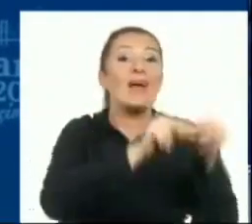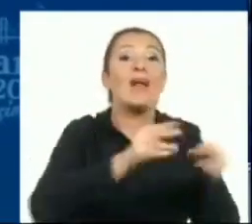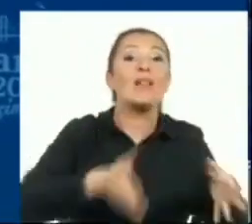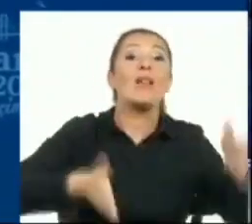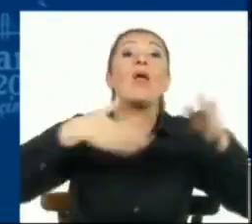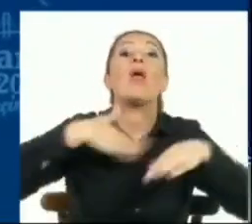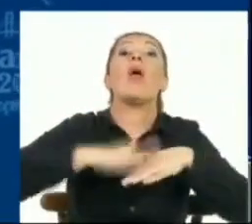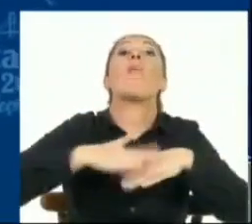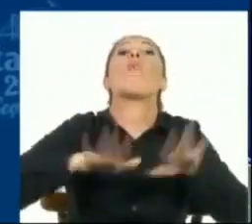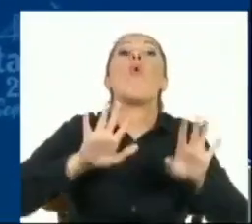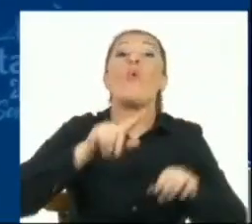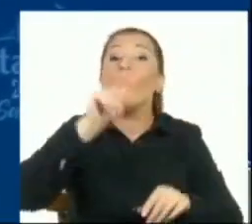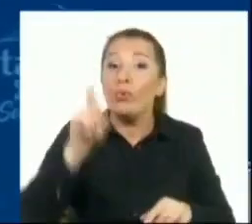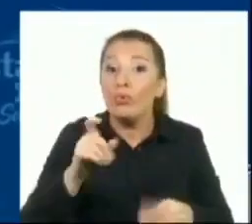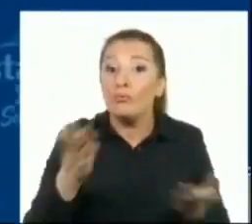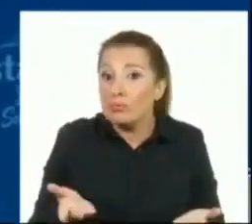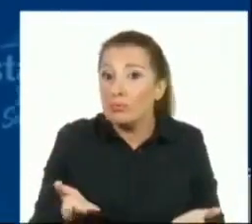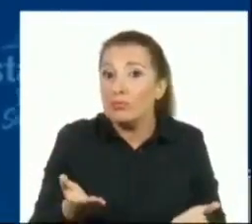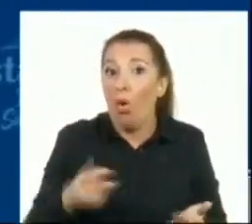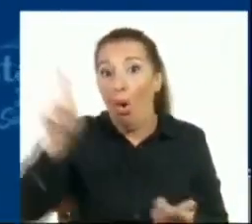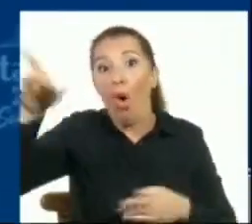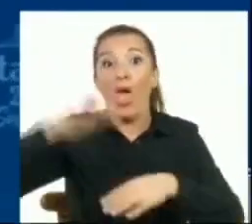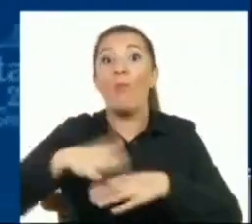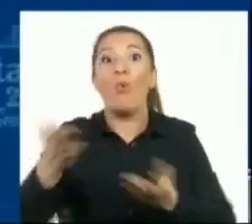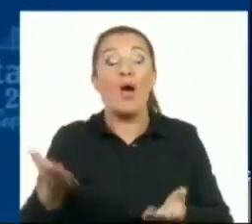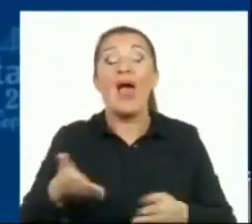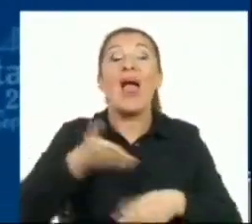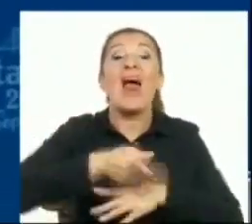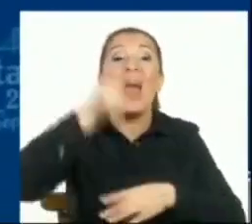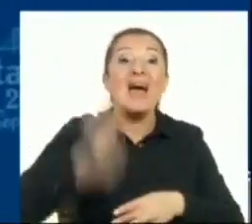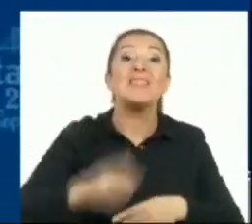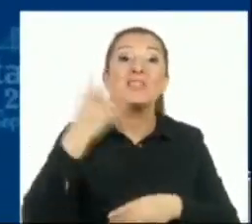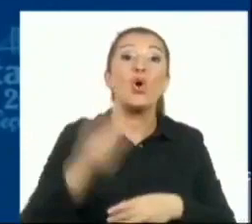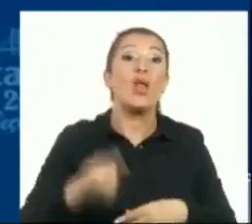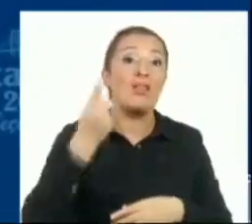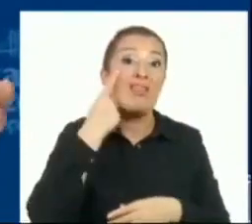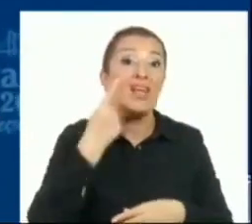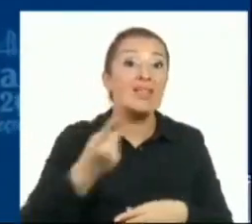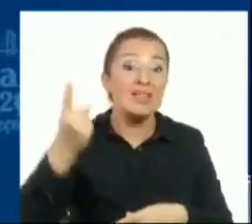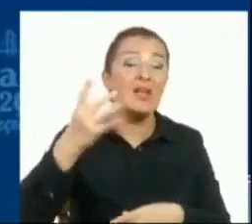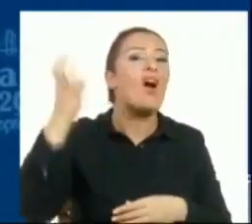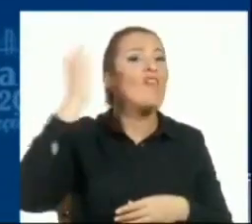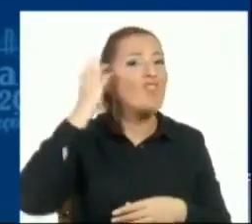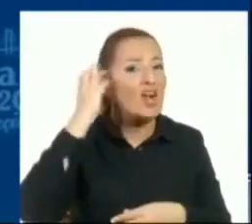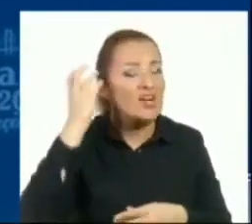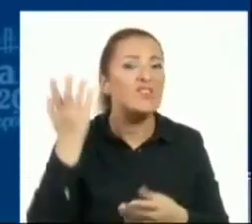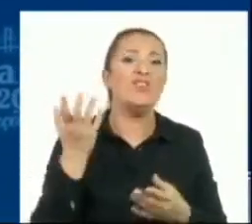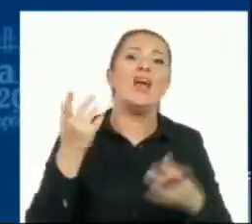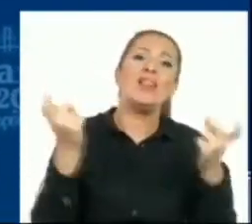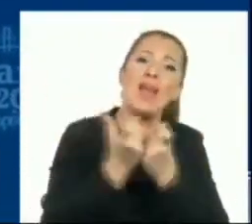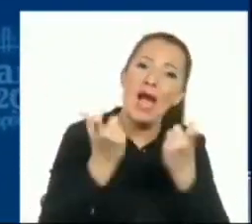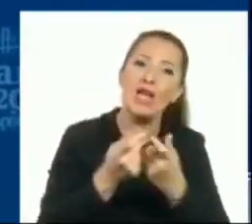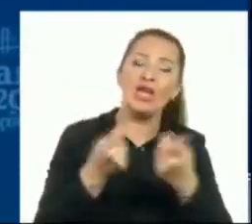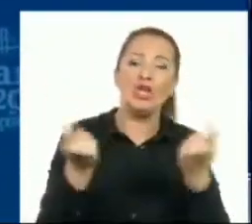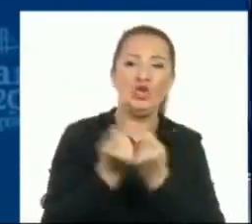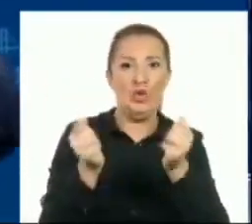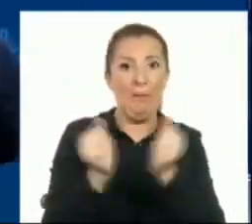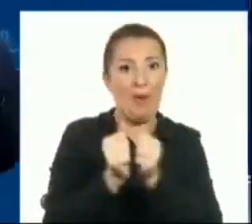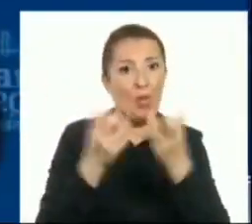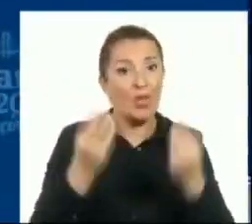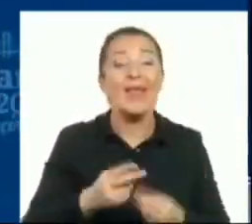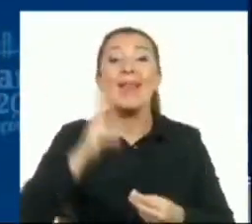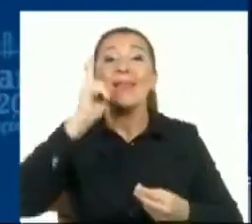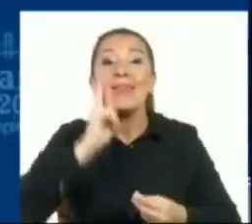duyacağım? Mücadele böyle verilir. Esas olan devlettir. Ha vakıflarla dernekle tabii ki iş birliği yaparım. Temiz